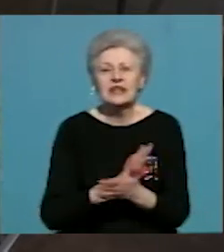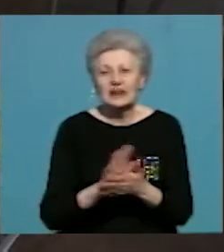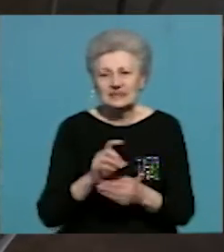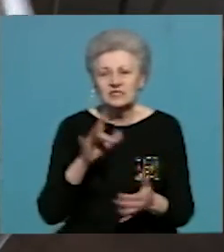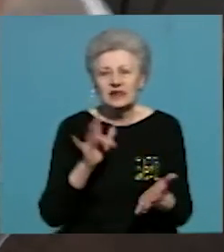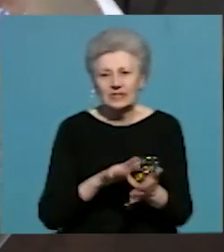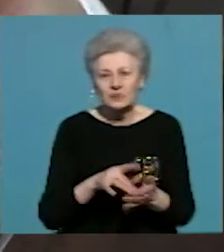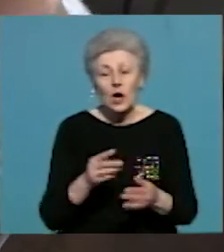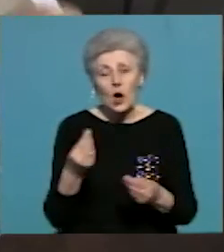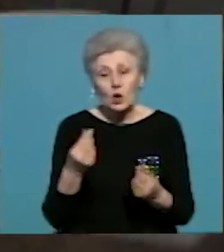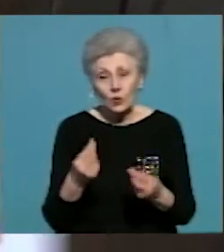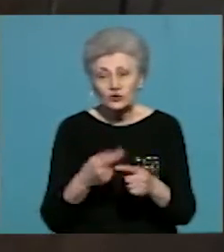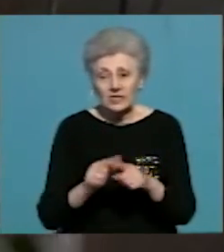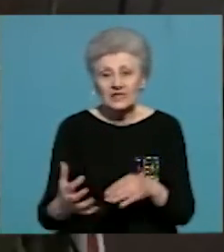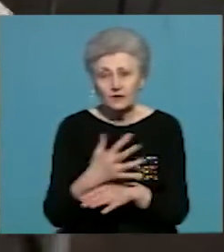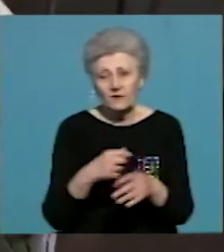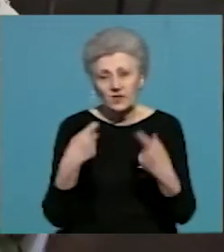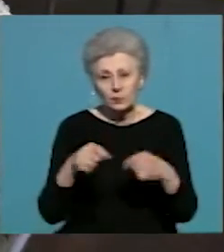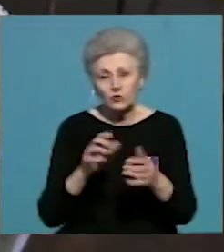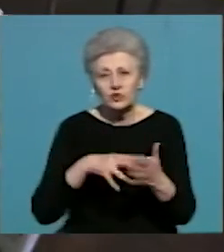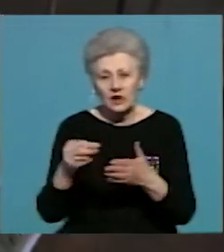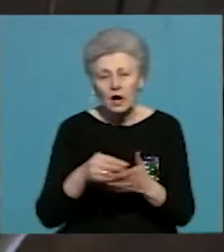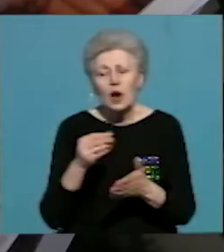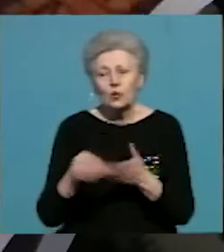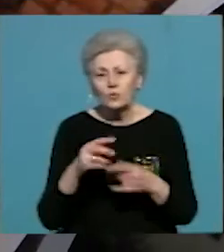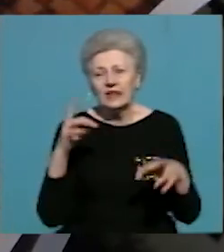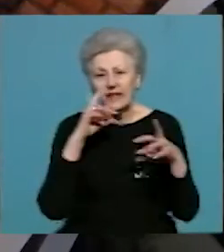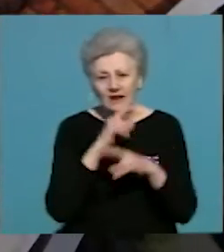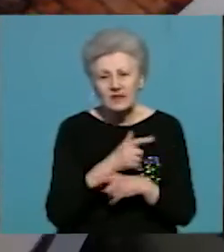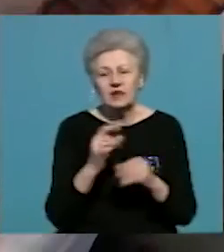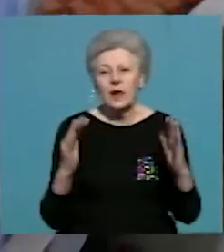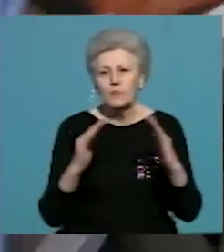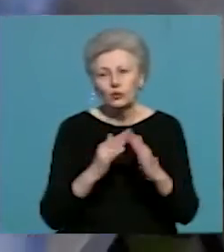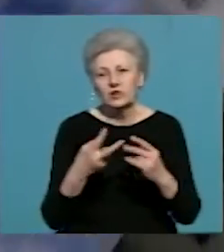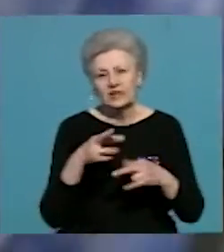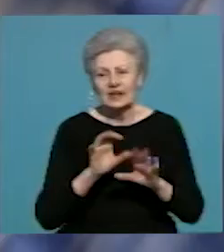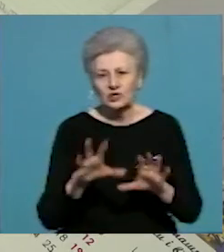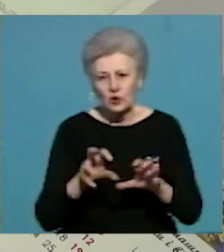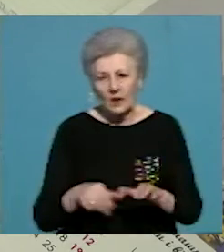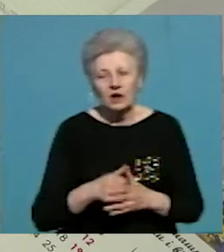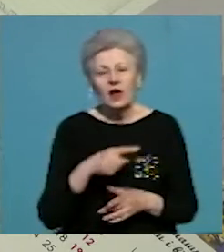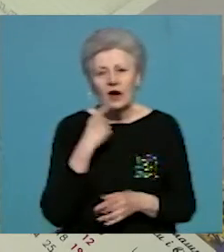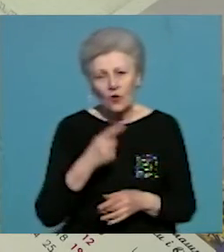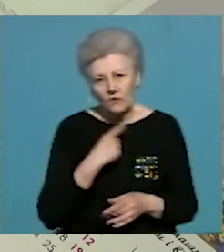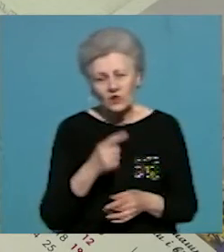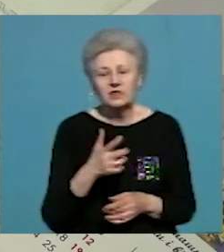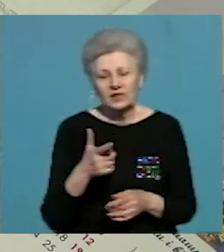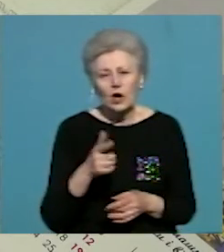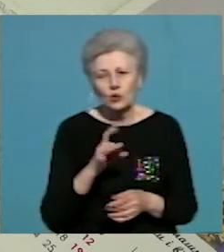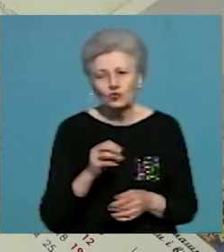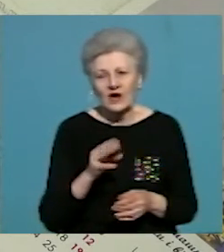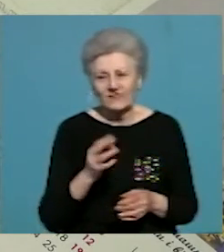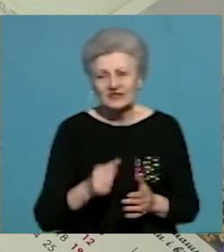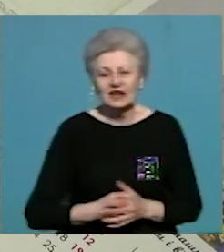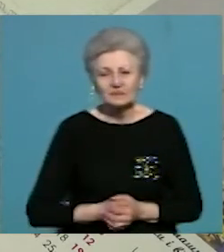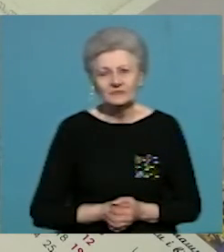За гроші, зібрані від продажу, куплять ліки, харчування та будки для собак, каже Антоніна Гошовська. Ірина Капуш, Роман Пилатик.